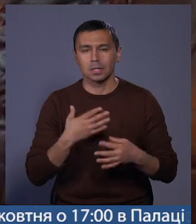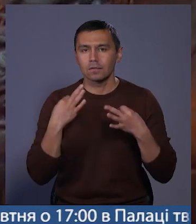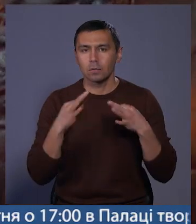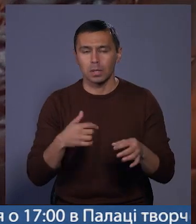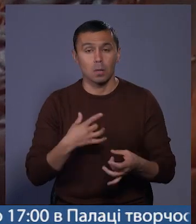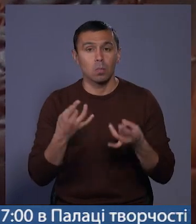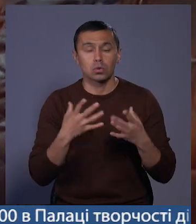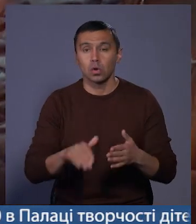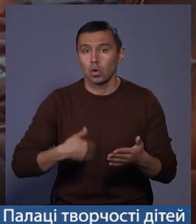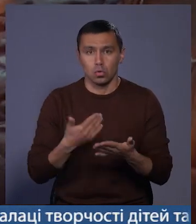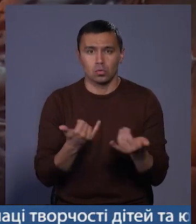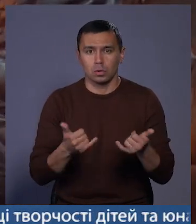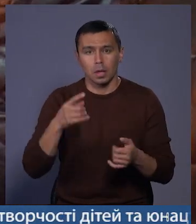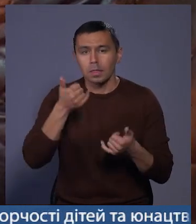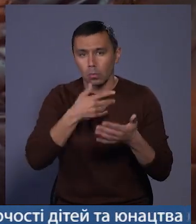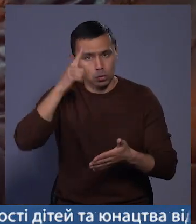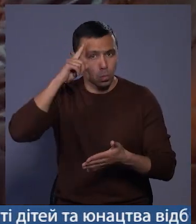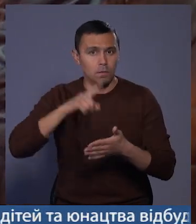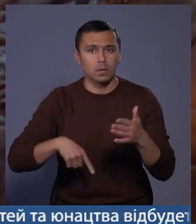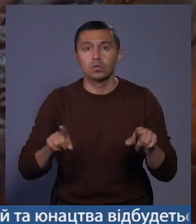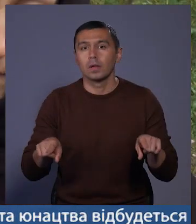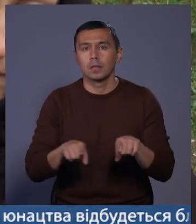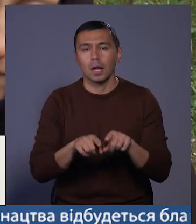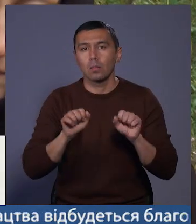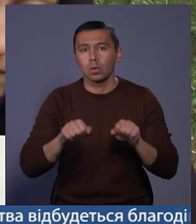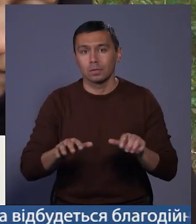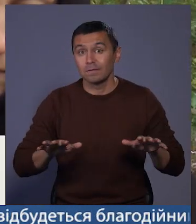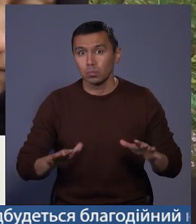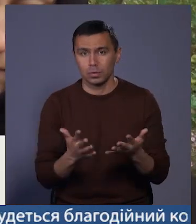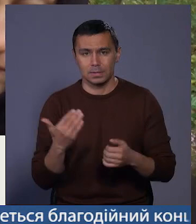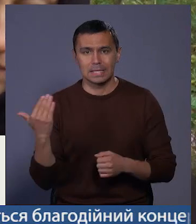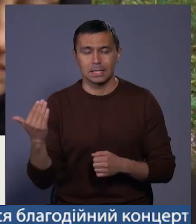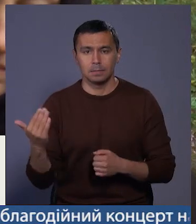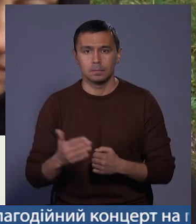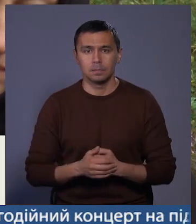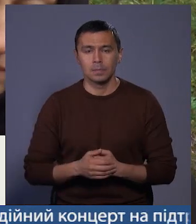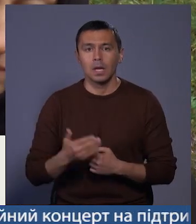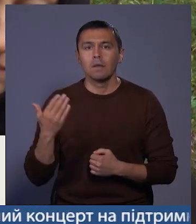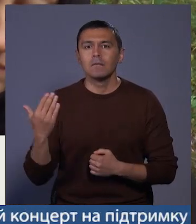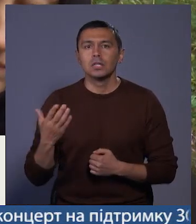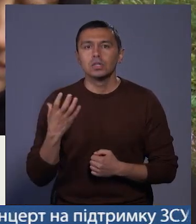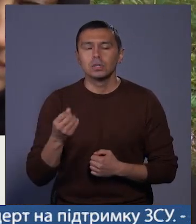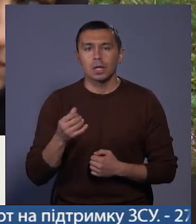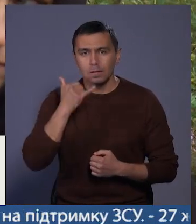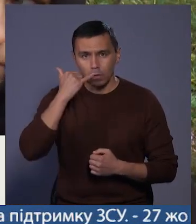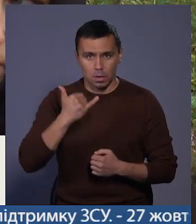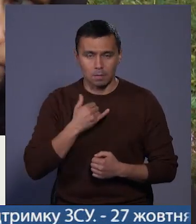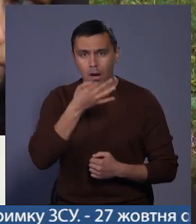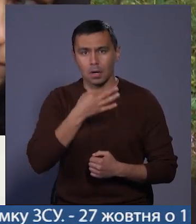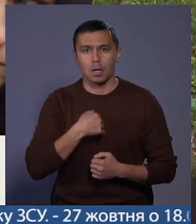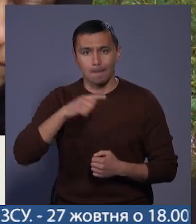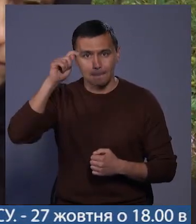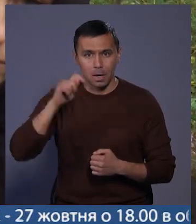навіть досі не вірю, щоб таке могло статися з ним. Він ще дзвонив мені, каже, я